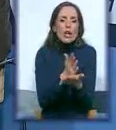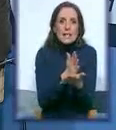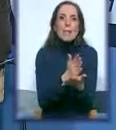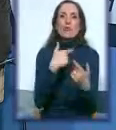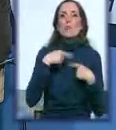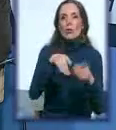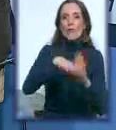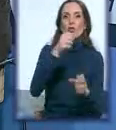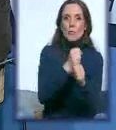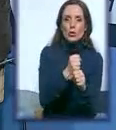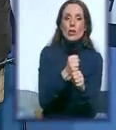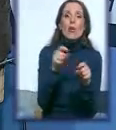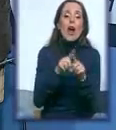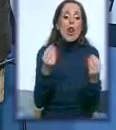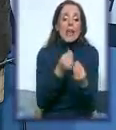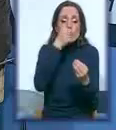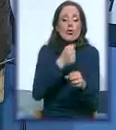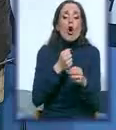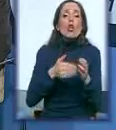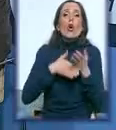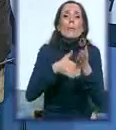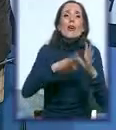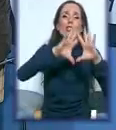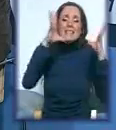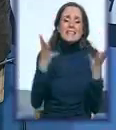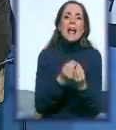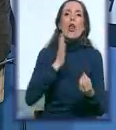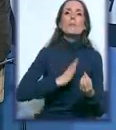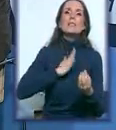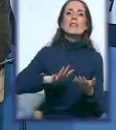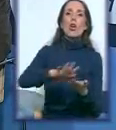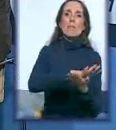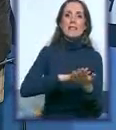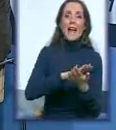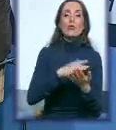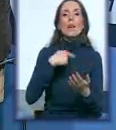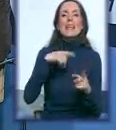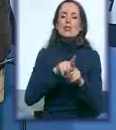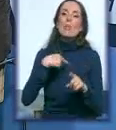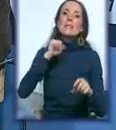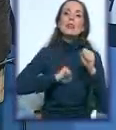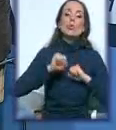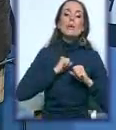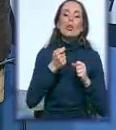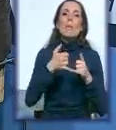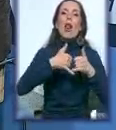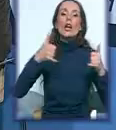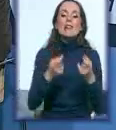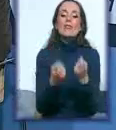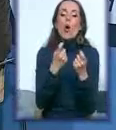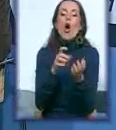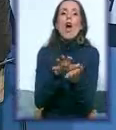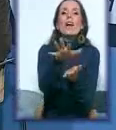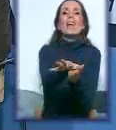taj doprinos, doprinos za razvoj ciljnog ciljnog sektora i posebno ono što gledamo to je da malo razvijemo taj ruralni deo Beograda. I više